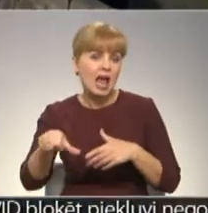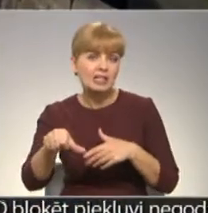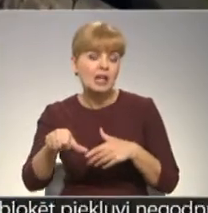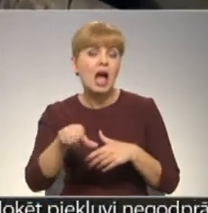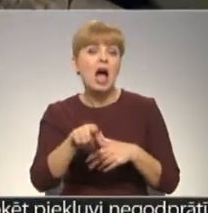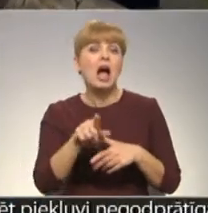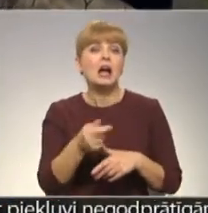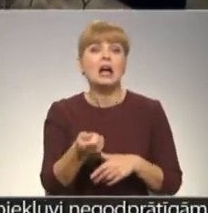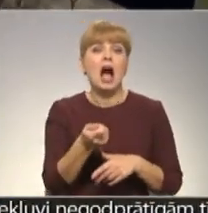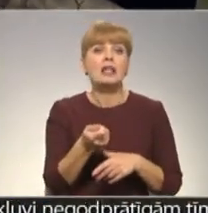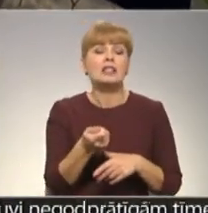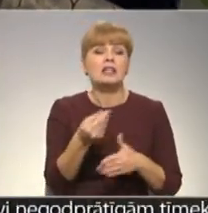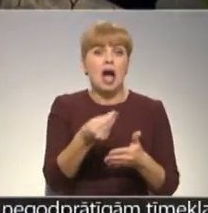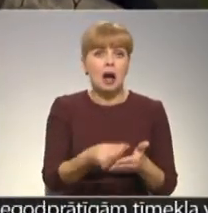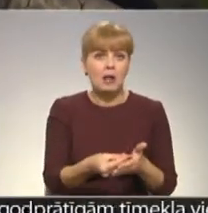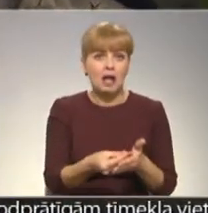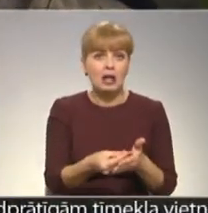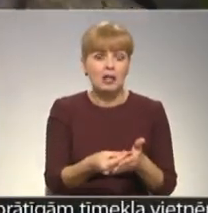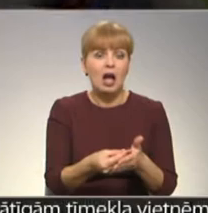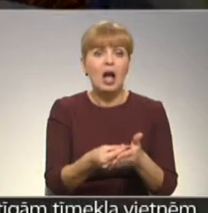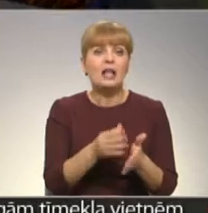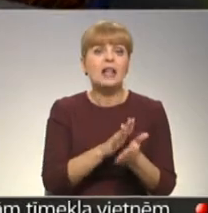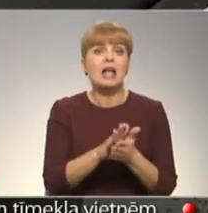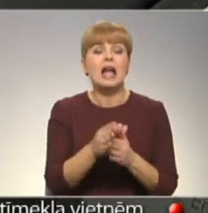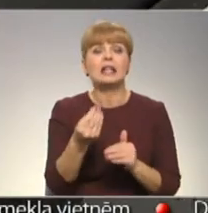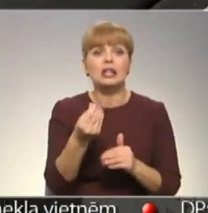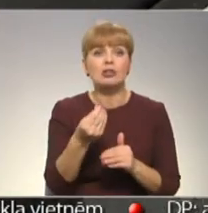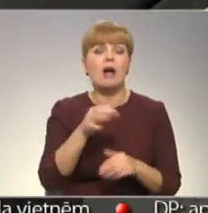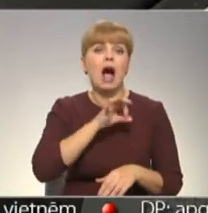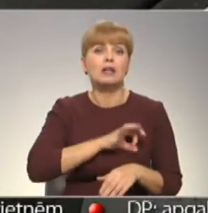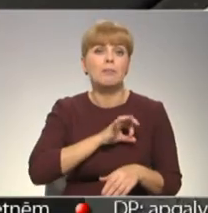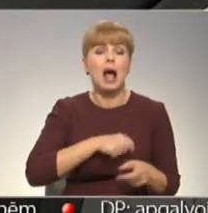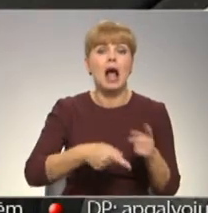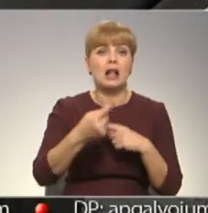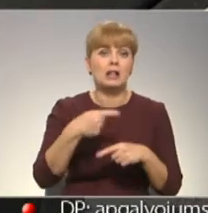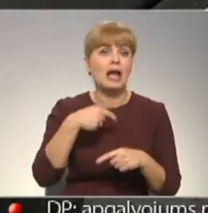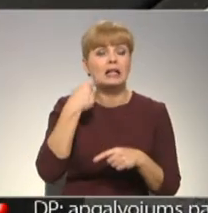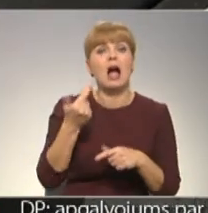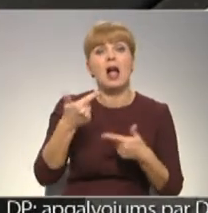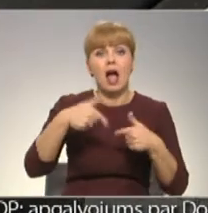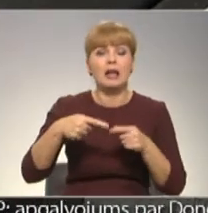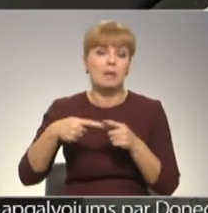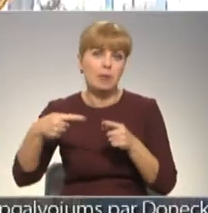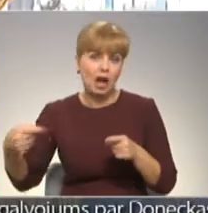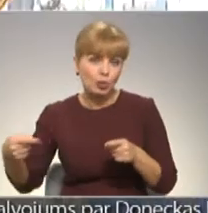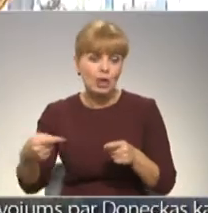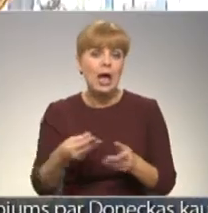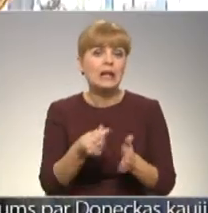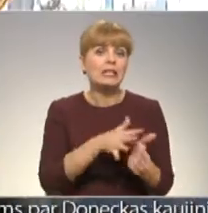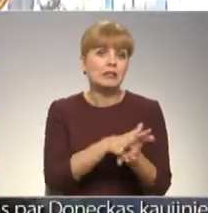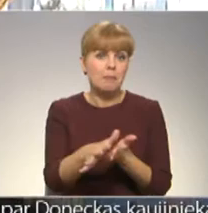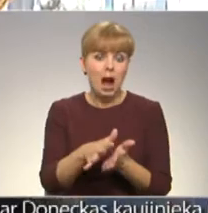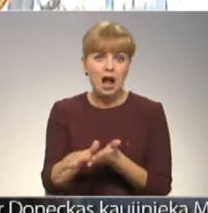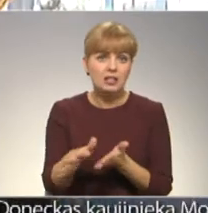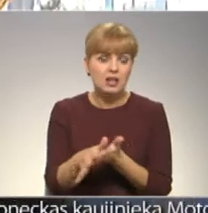īpašnieks, kasas aparāti iegādēt ērātos līdzakļus, uzņēmums varēs atpelnīt vien ilgākā laika periodā. Tas izmaksas sastādīt un tas